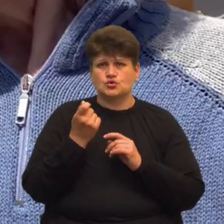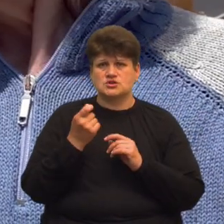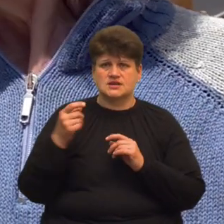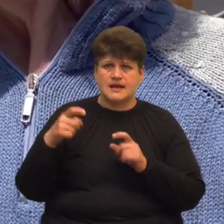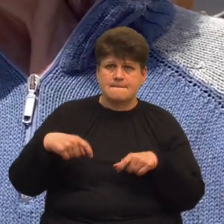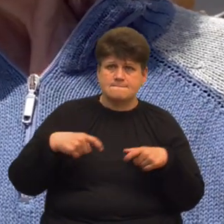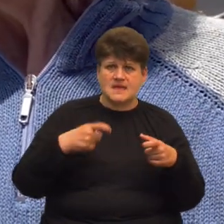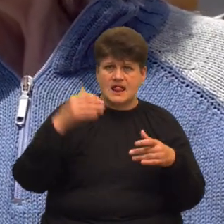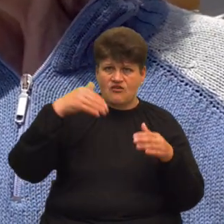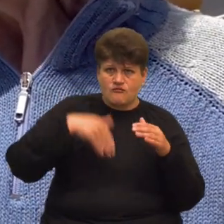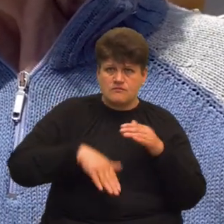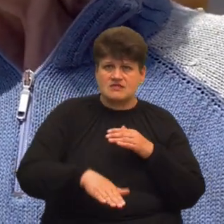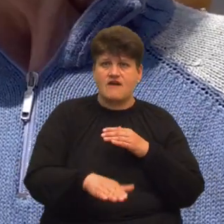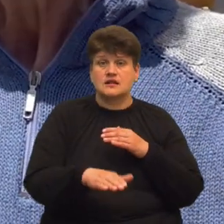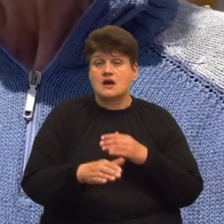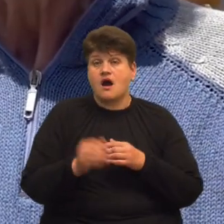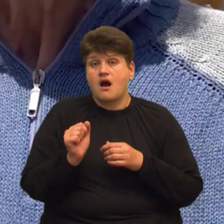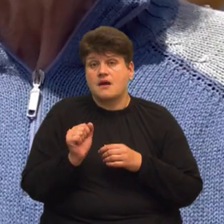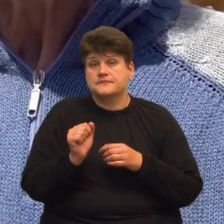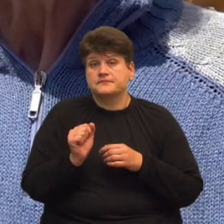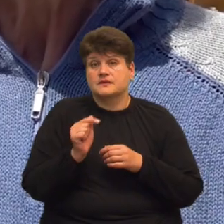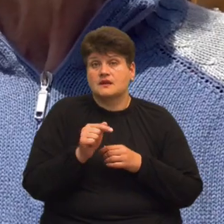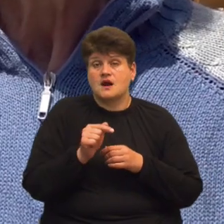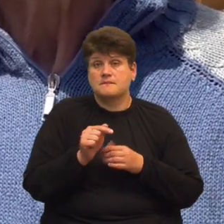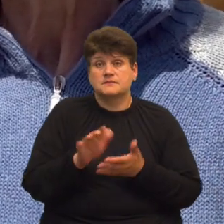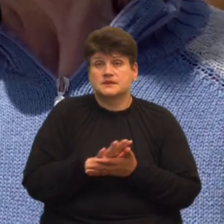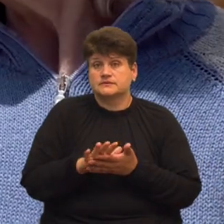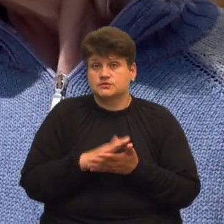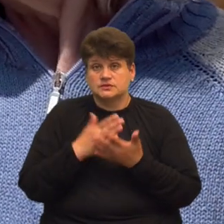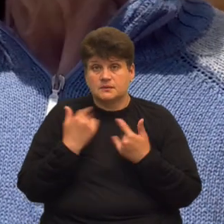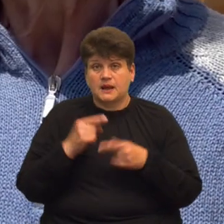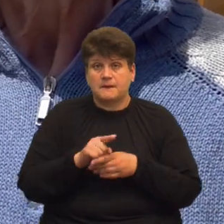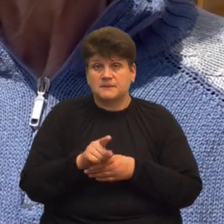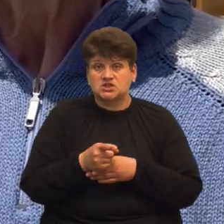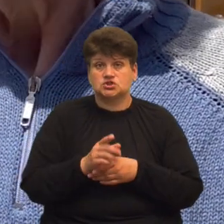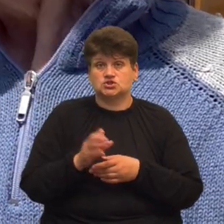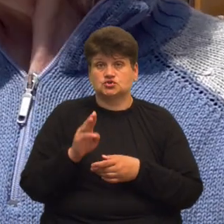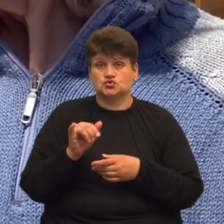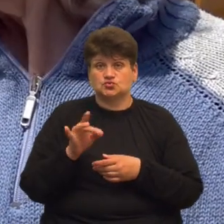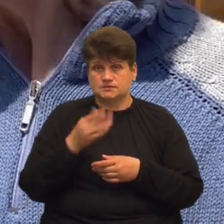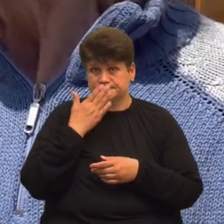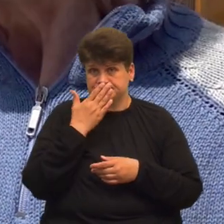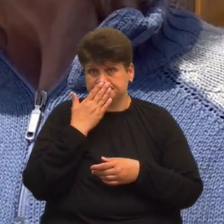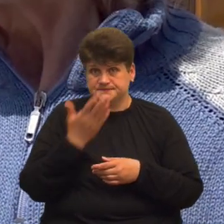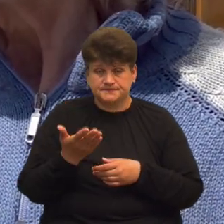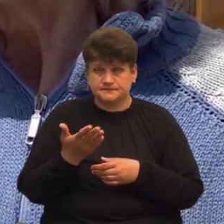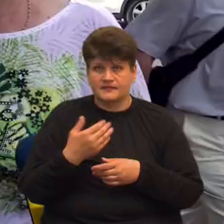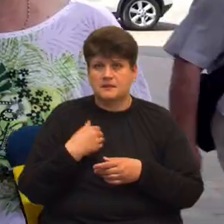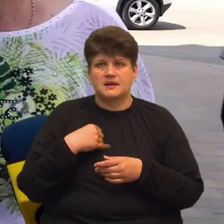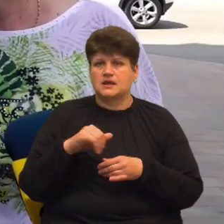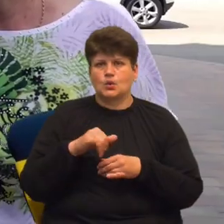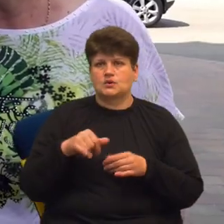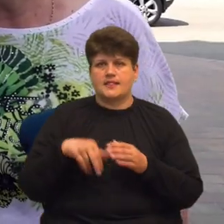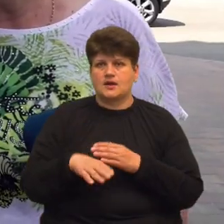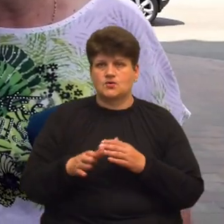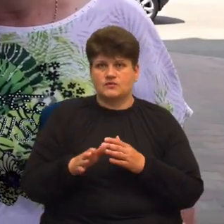знаєте, але в підвалі там, ну, не прибрано, знаєте, миші щурі, чути запах. І ми тепер ніде не ховаємося.